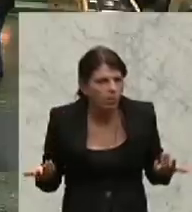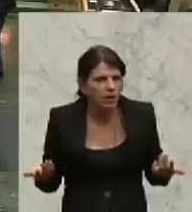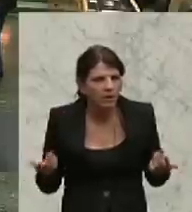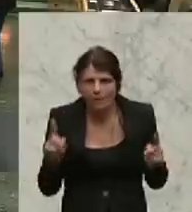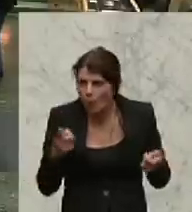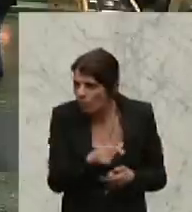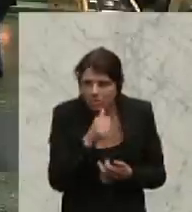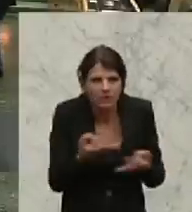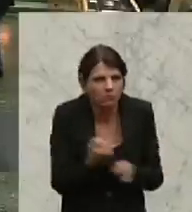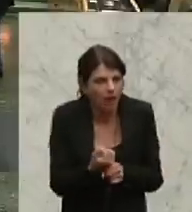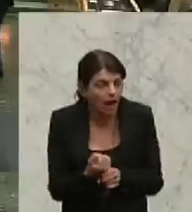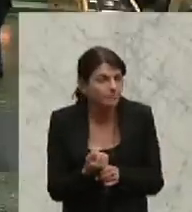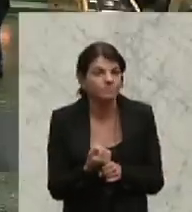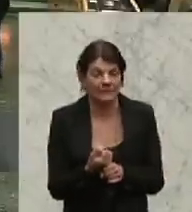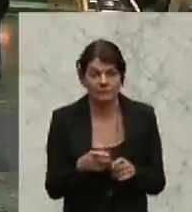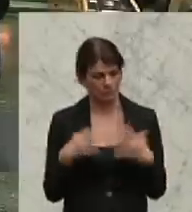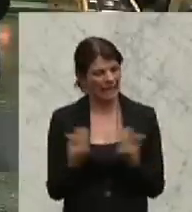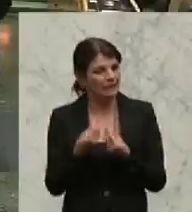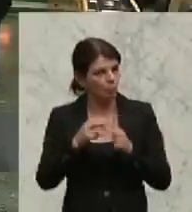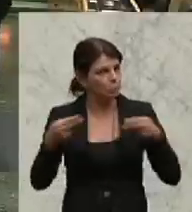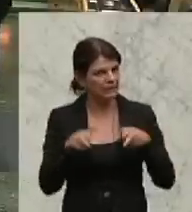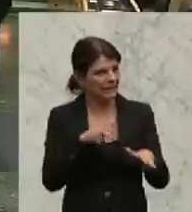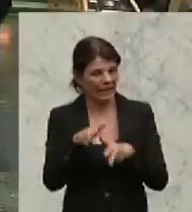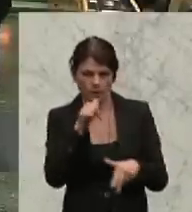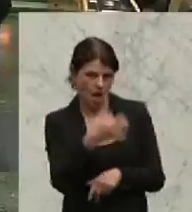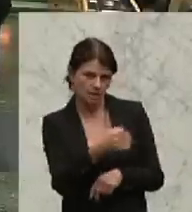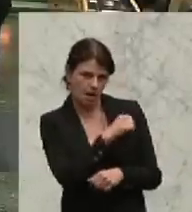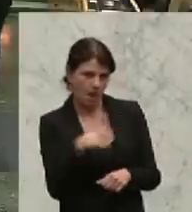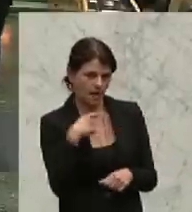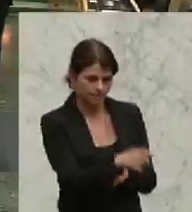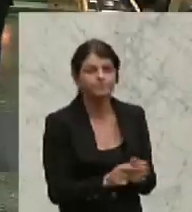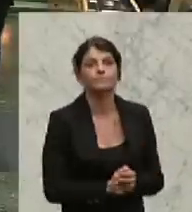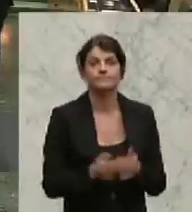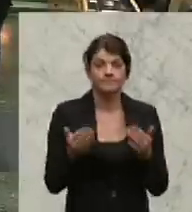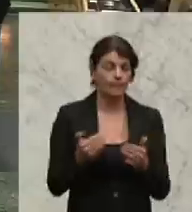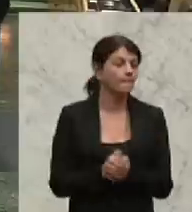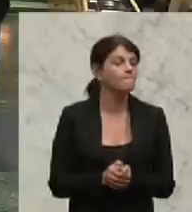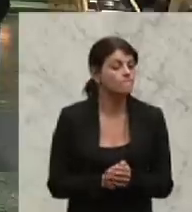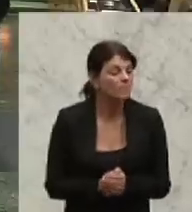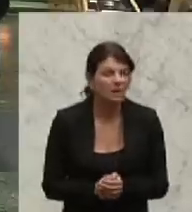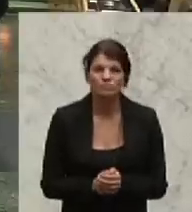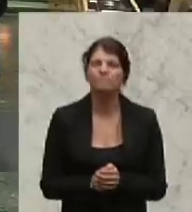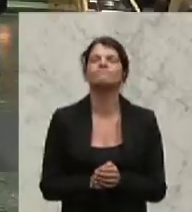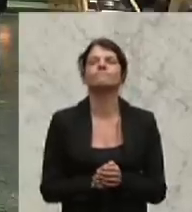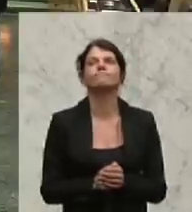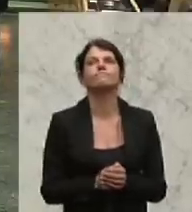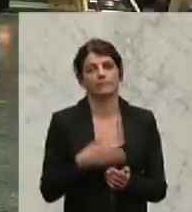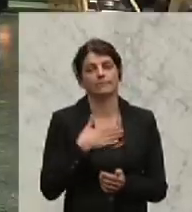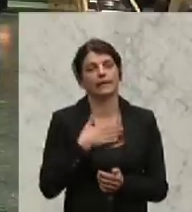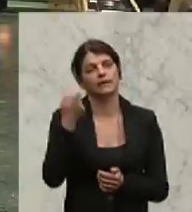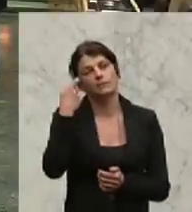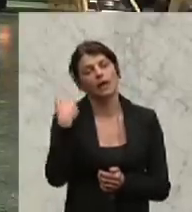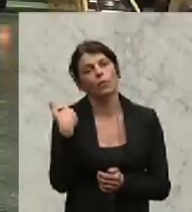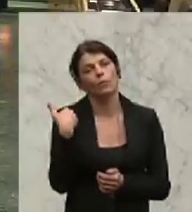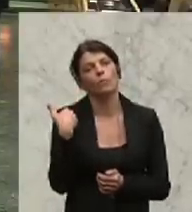handeln. Im Übrigen die ganze Bundesregierung. Nun, es handelt sich aus meiner Sicht in